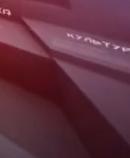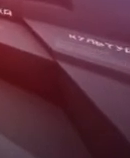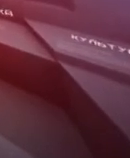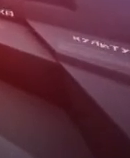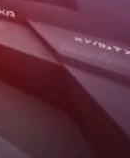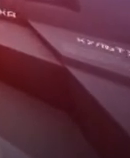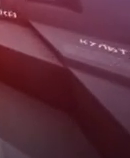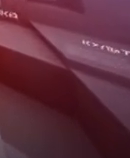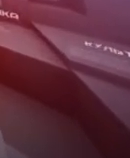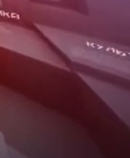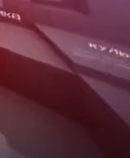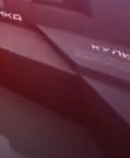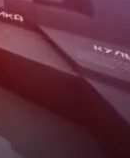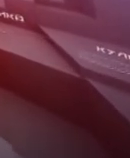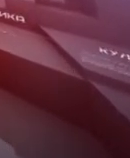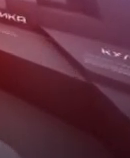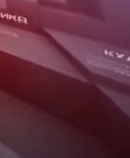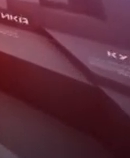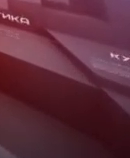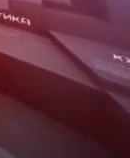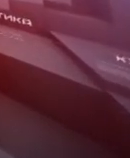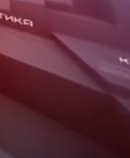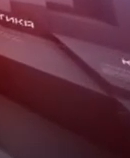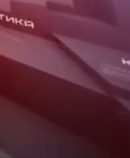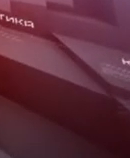.Кулакова